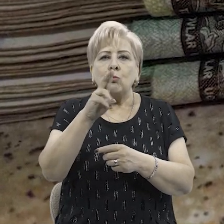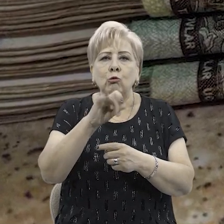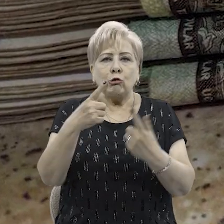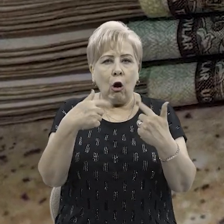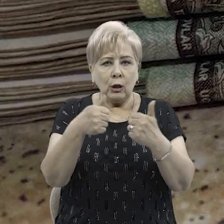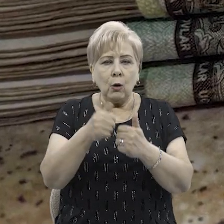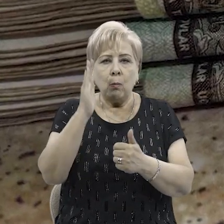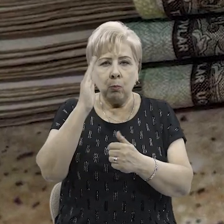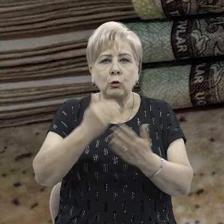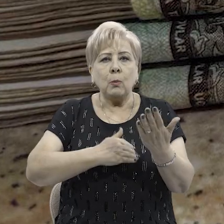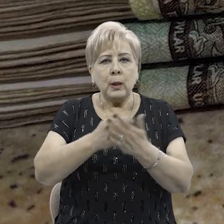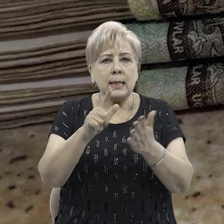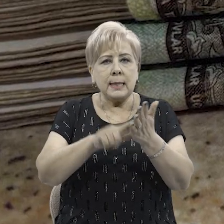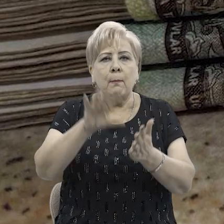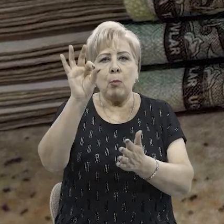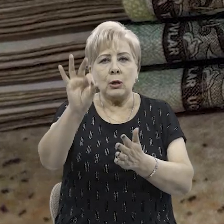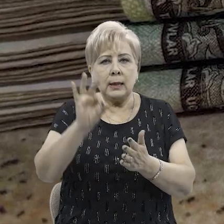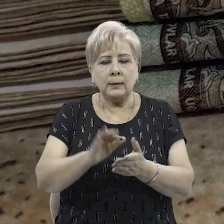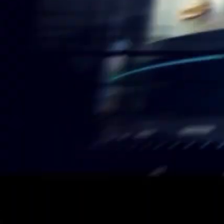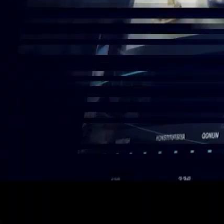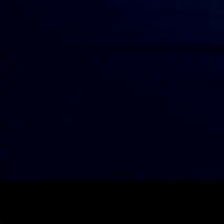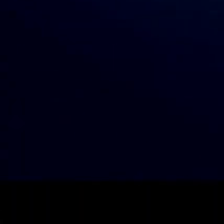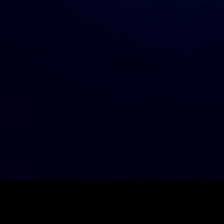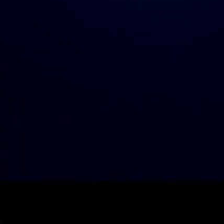организаций будет повышен на 7%.